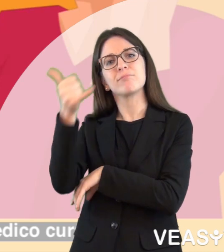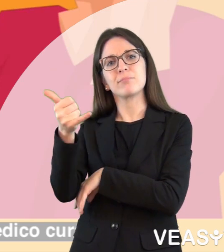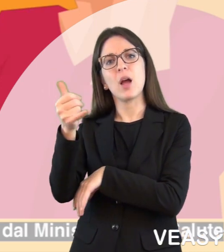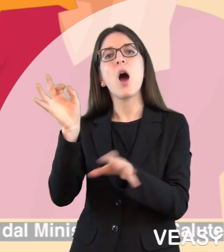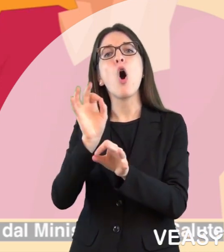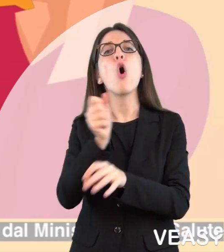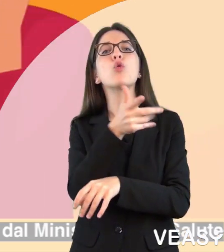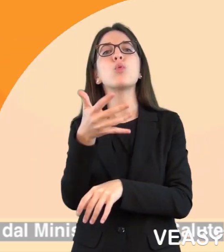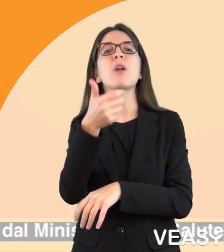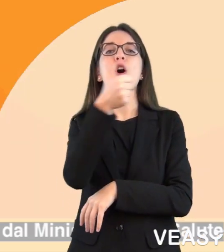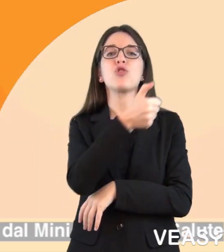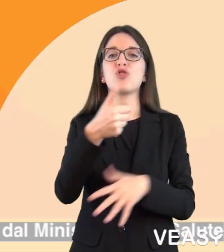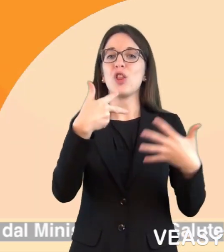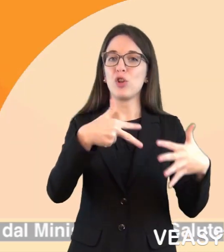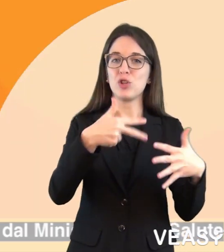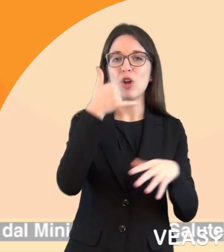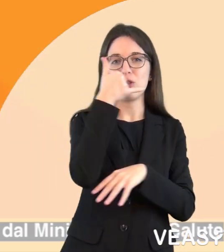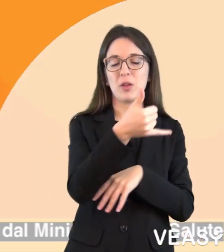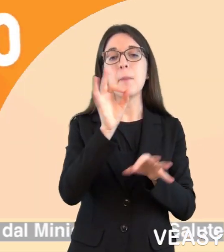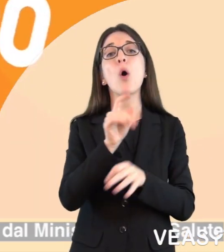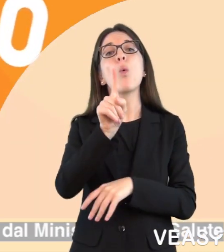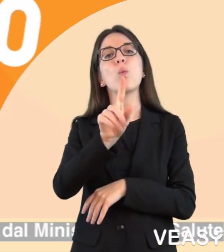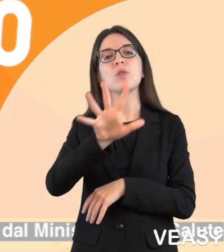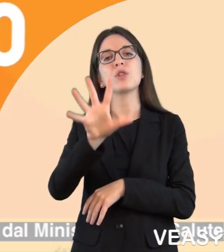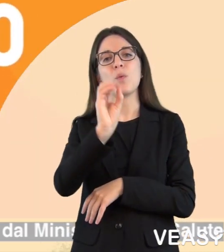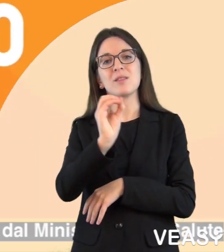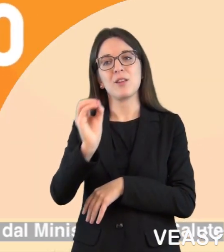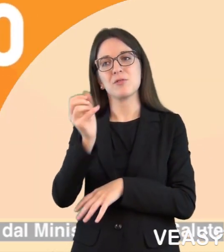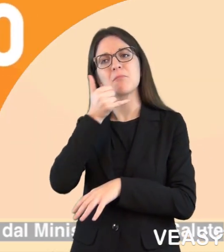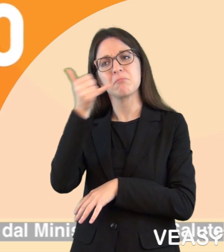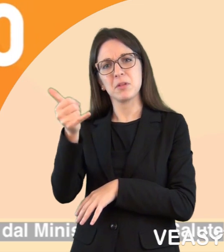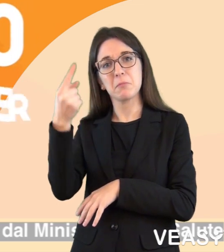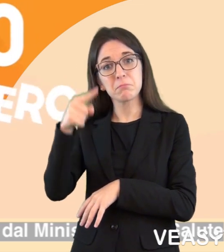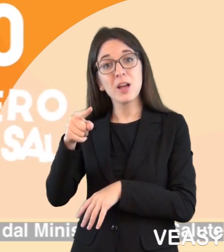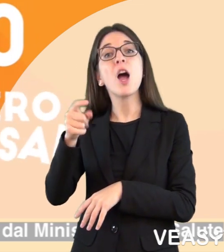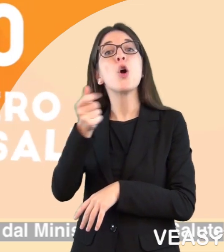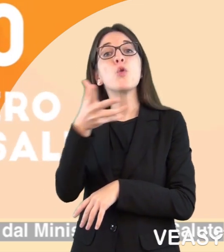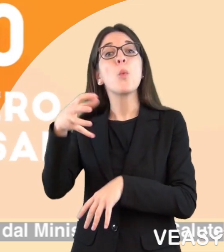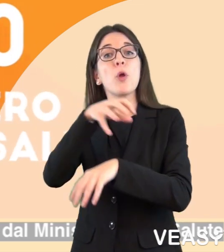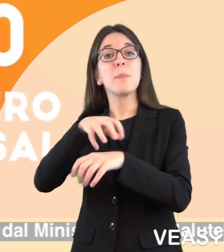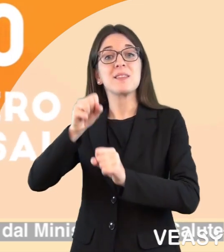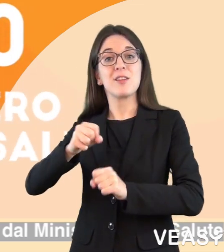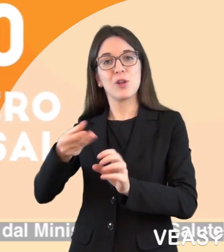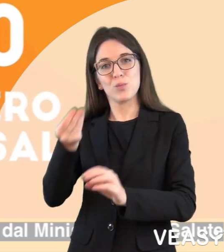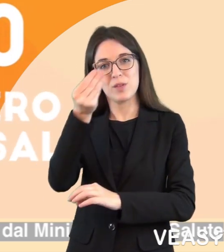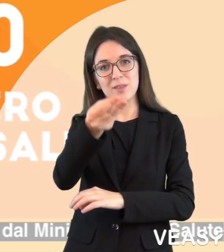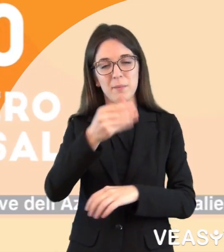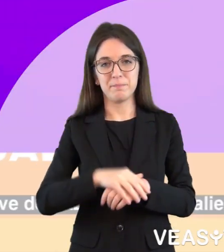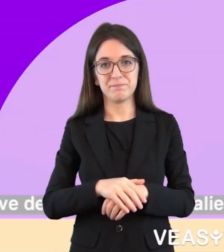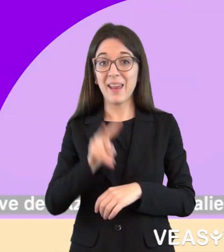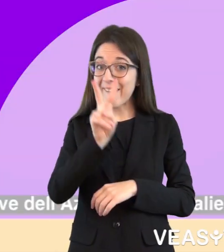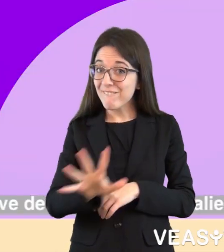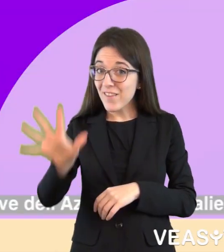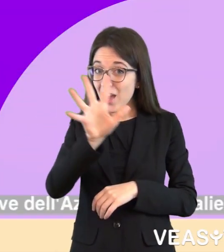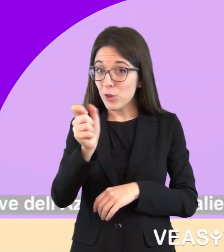medico curante o telefonare al 118 o al 1500, il numero messo a disposizione dal Ministero della Salute.